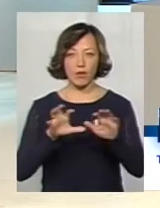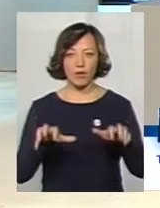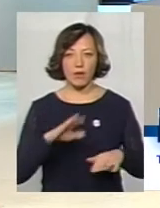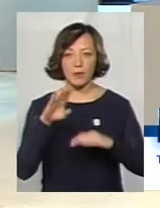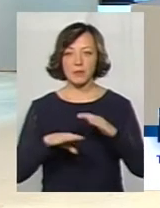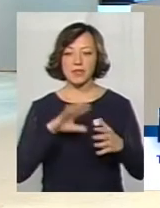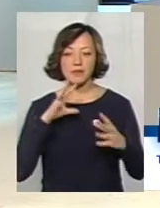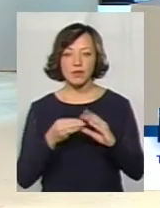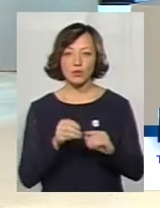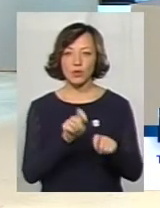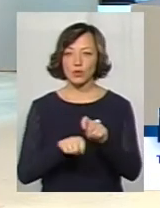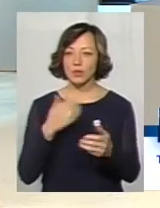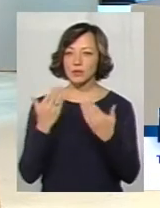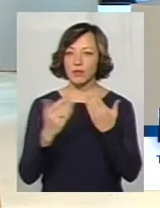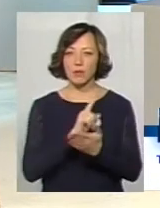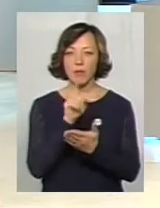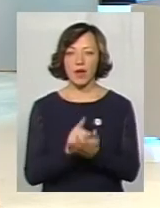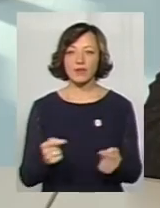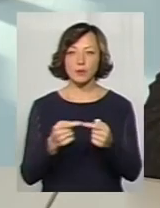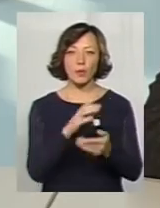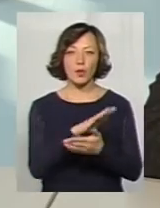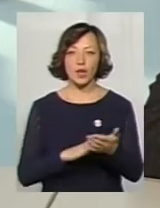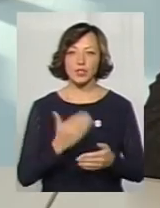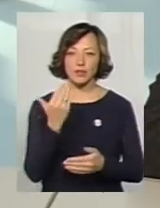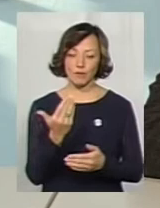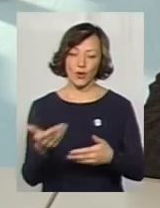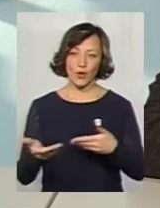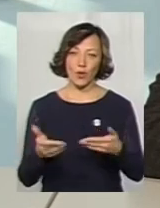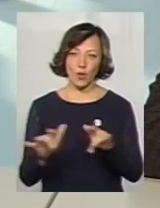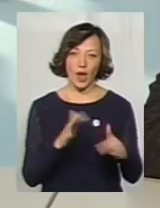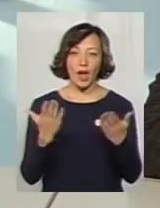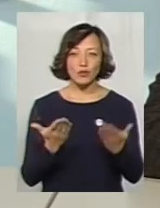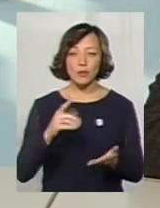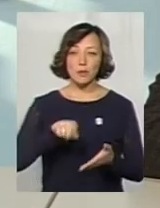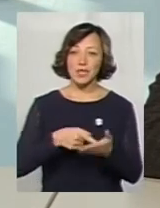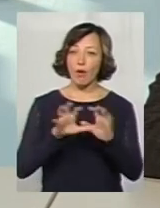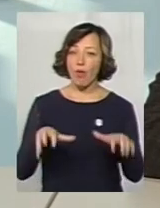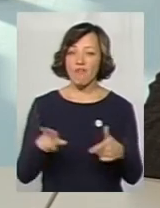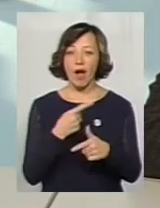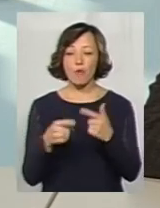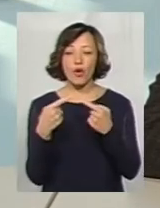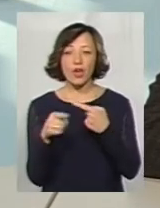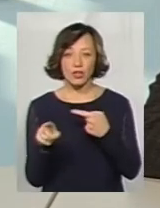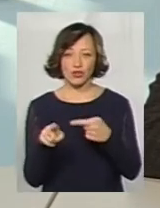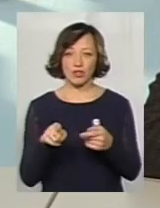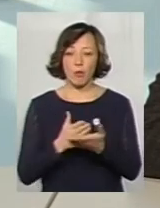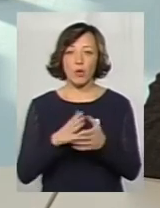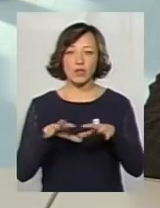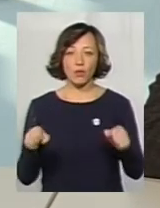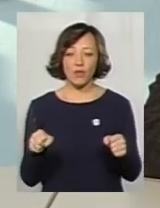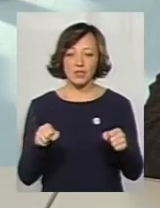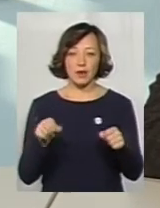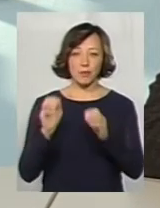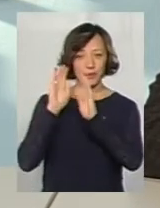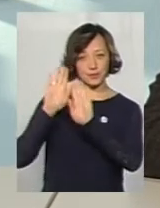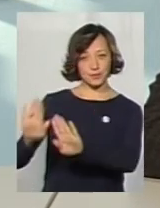контролю, спілкування – воно має визначати подальше твої кроки. Тому що, якщо міський голова чи будь-який посадовець відривається від людей, для яких він